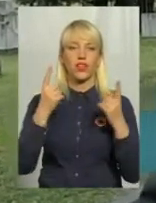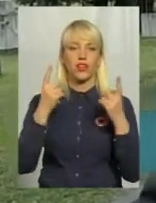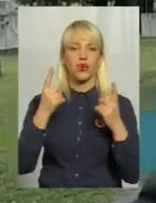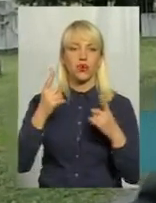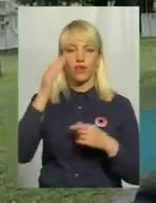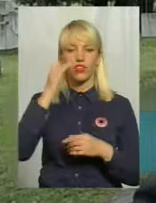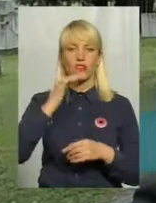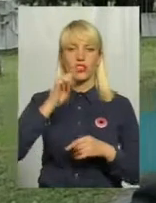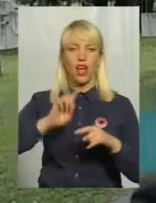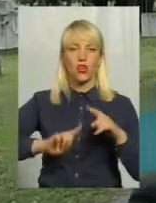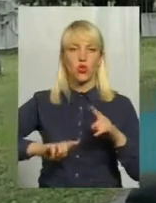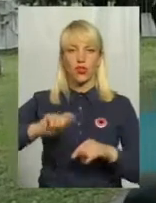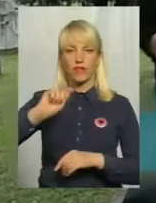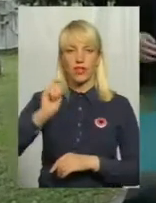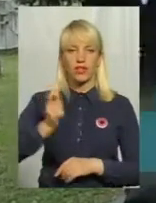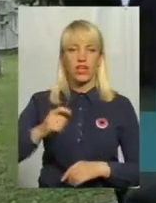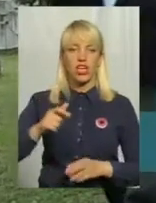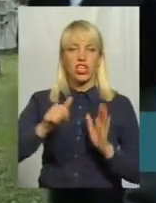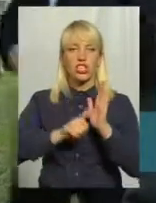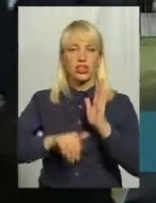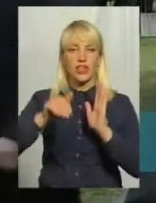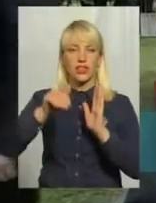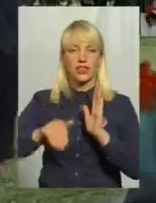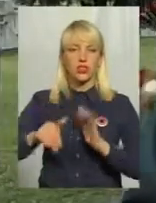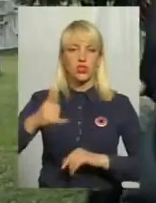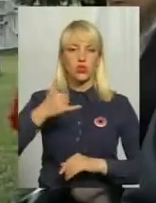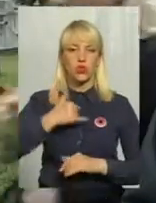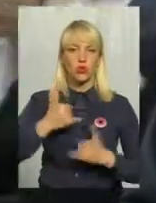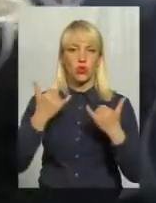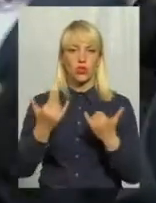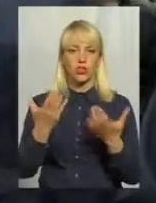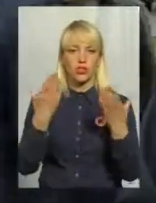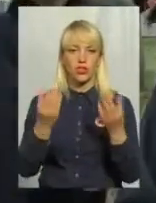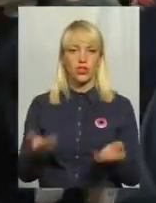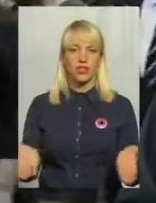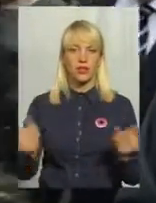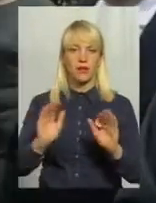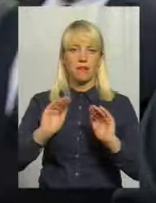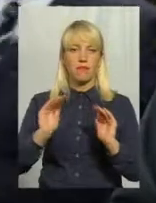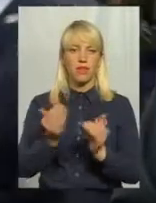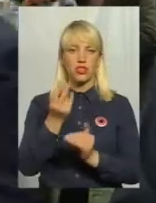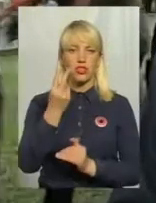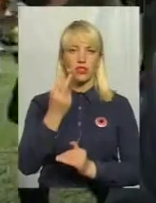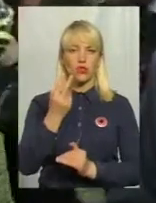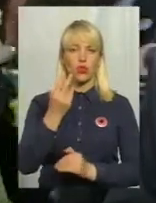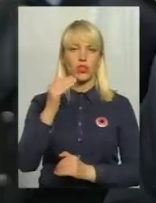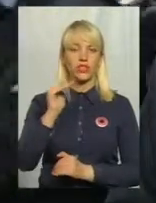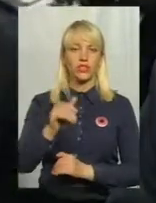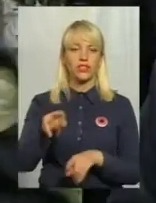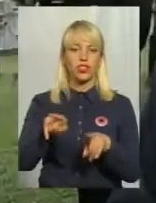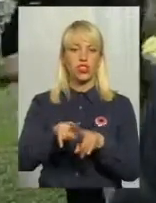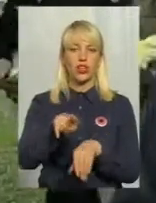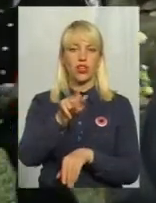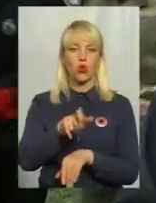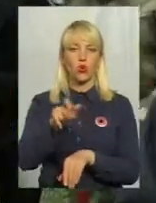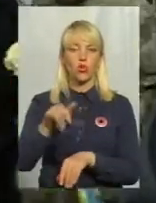тисяч. На сьогоднішній день в залишилось менше двох тисяч таких осіб. Але в нас